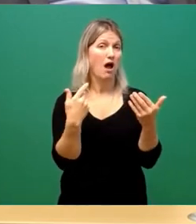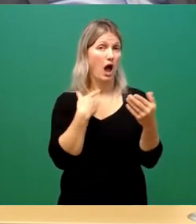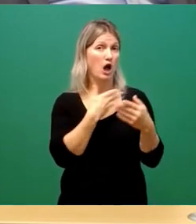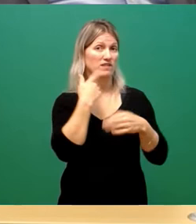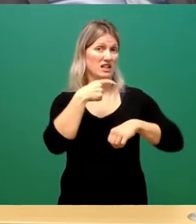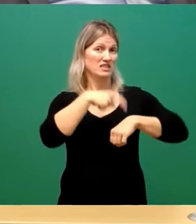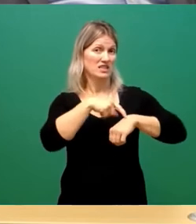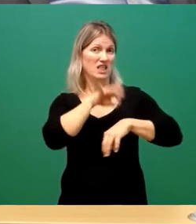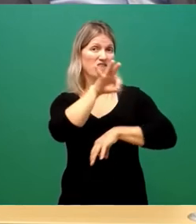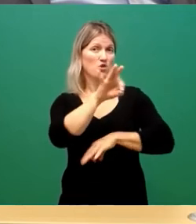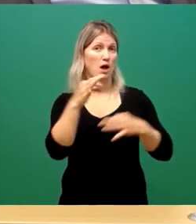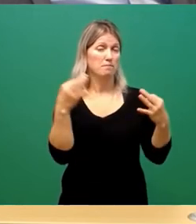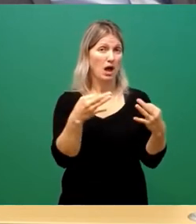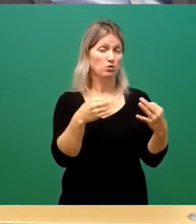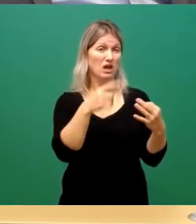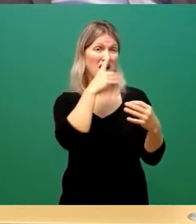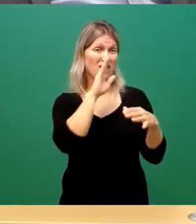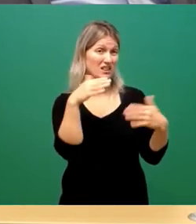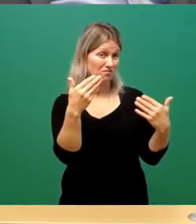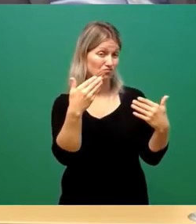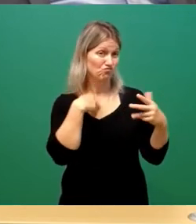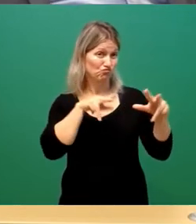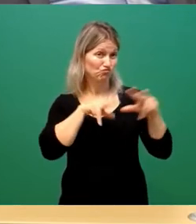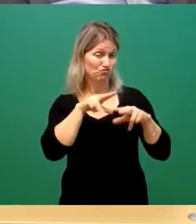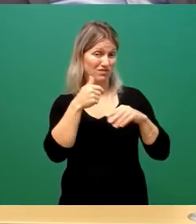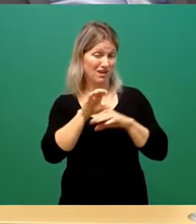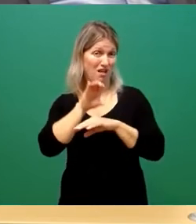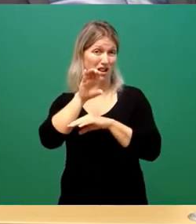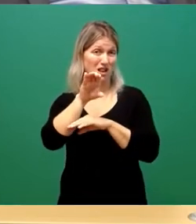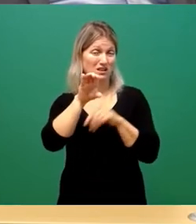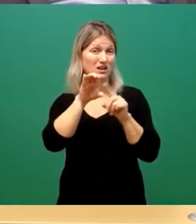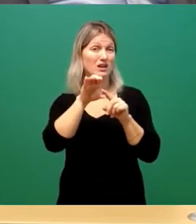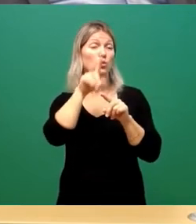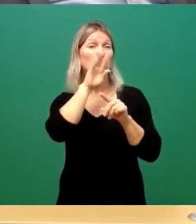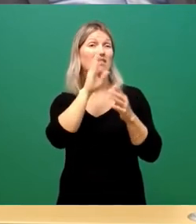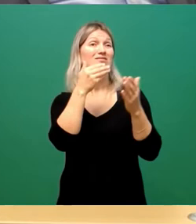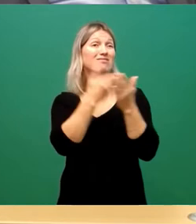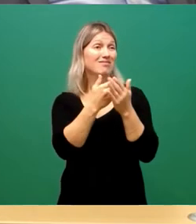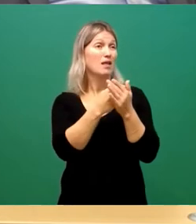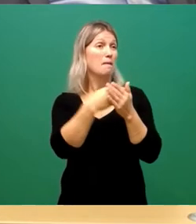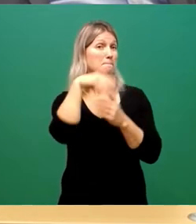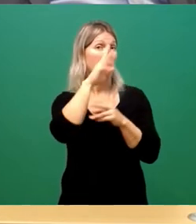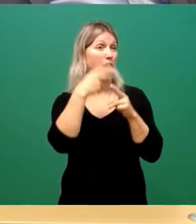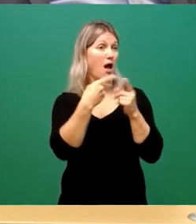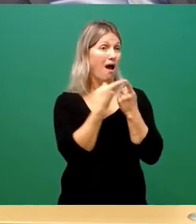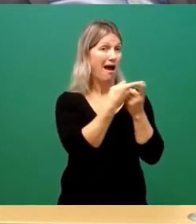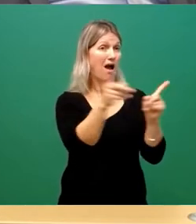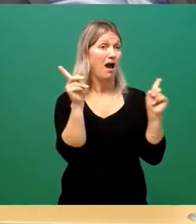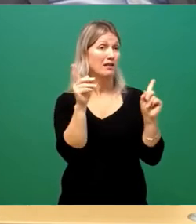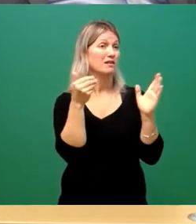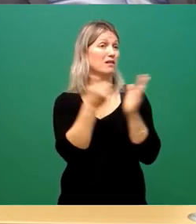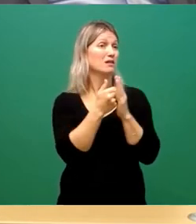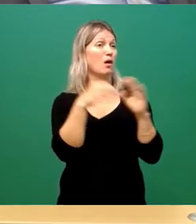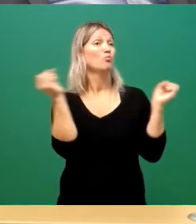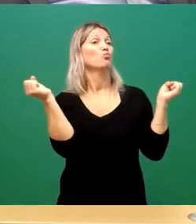dazu beiträgt, dass damit ein Einvernehmen in der großen Mehrheit möglich ist, würde er